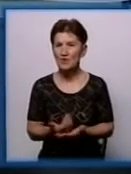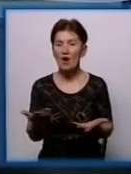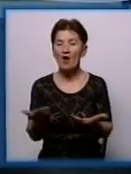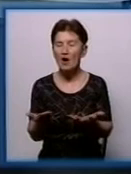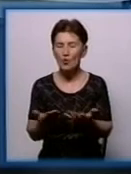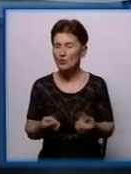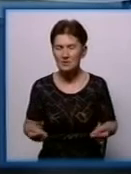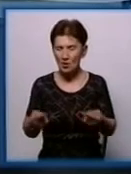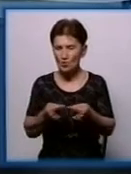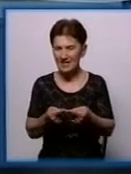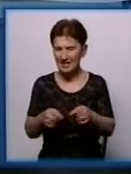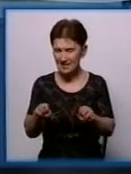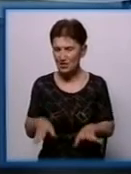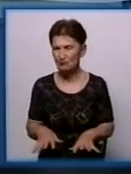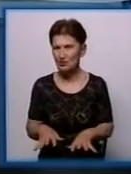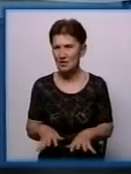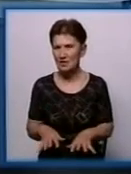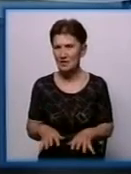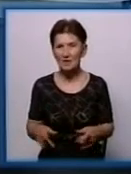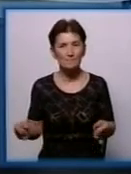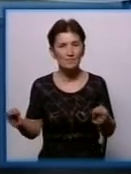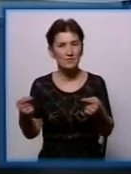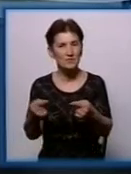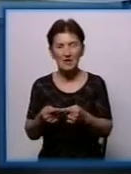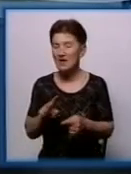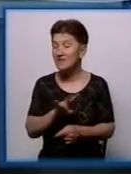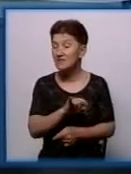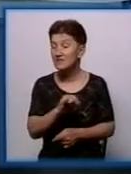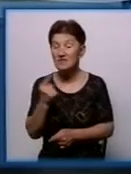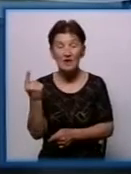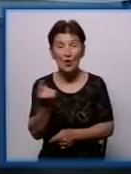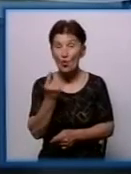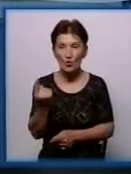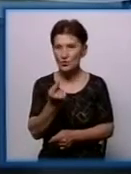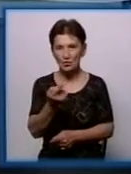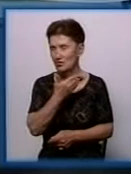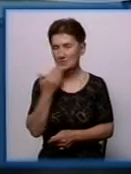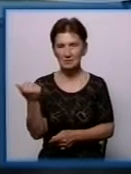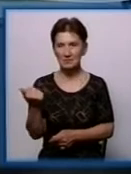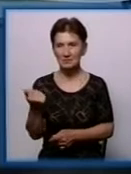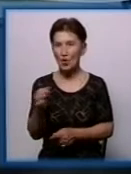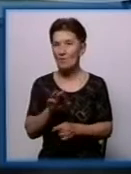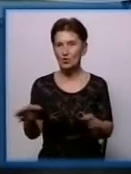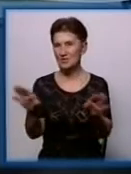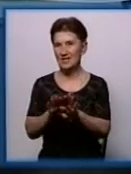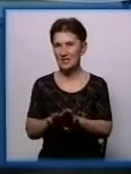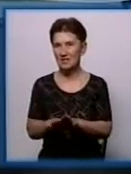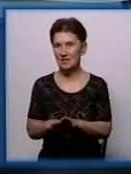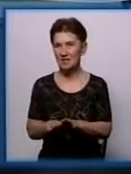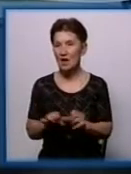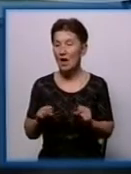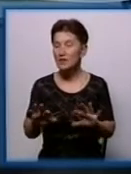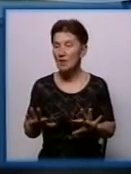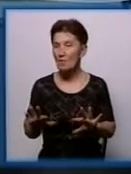по окремому? Конкретно ще ні одного рішення не винесено про закриття. Тобто на момент